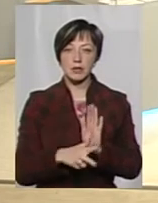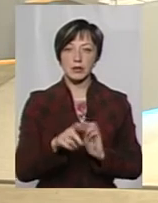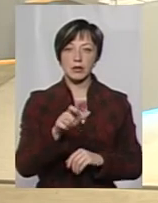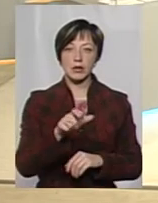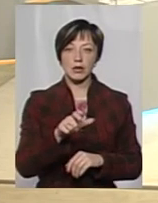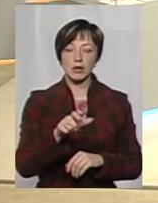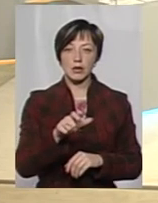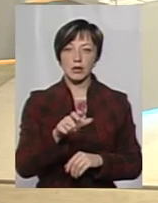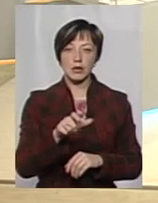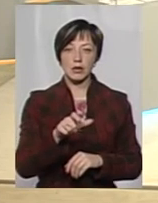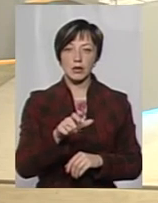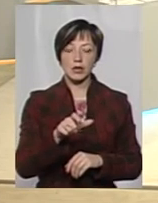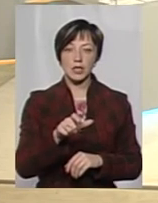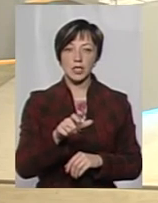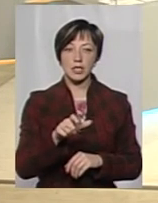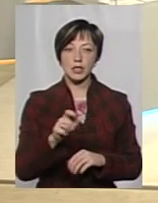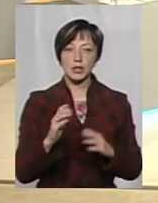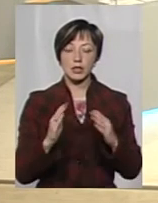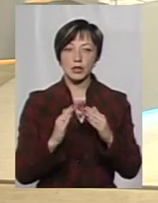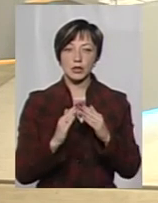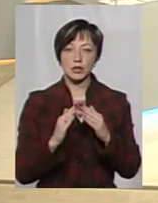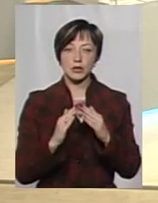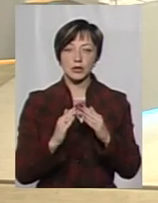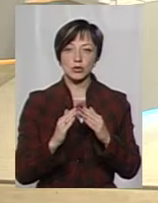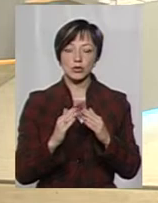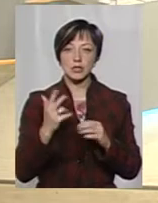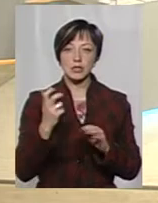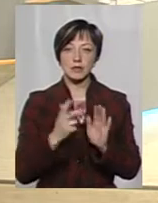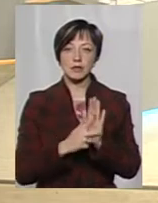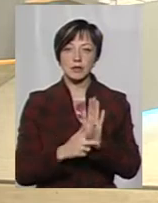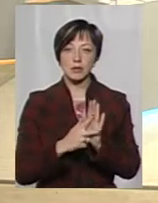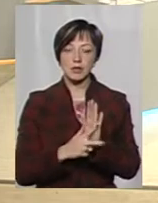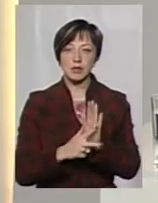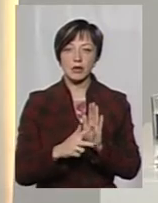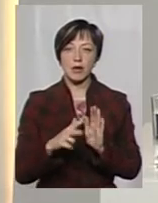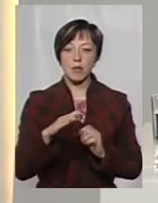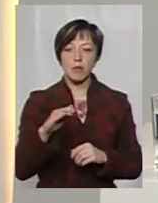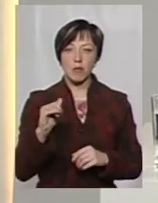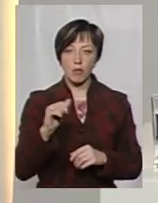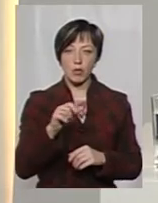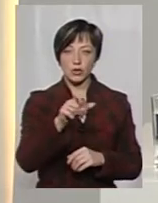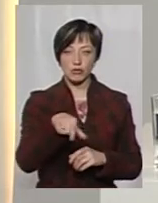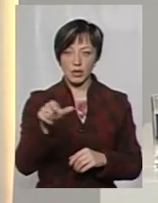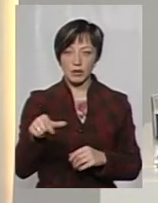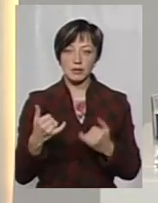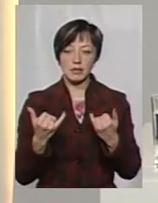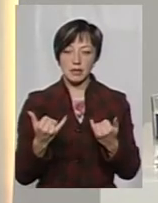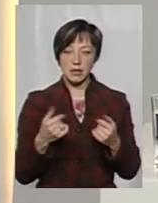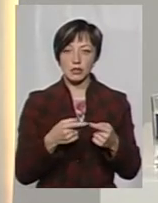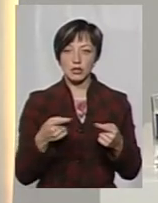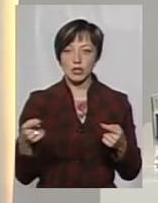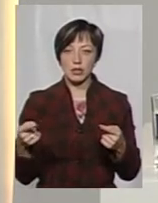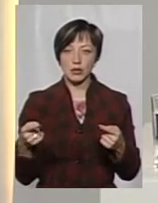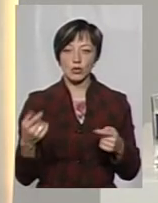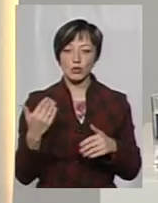позичальників, і зараз на даний час вже